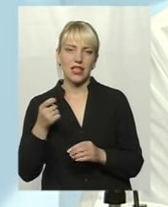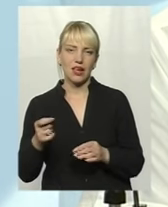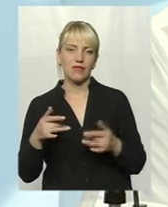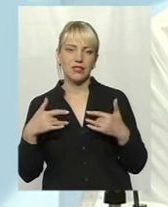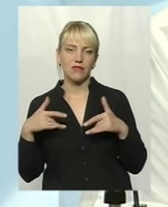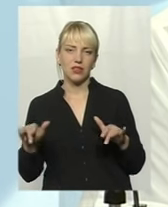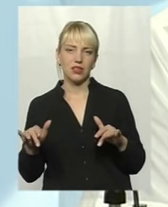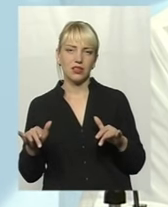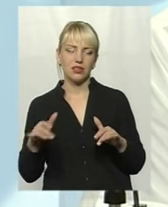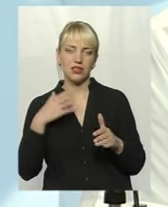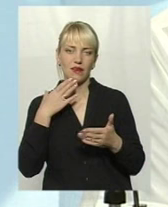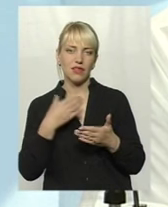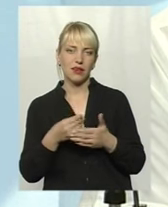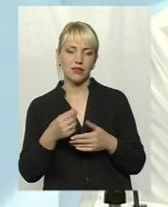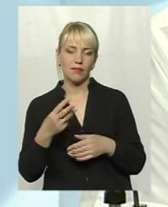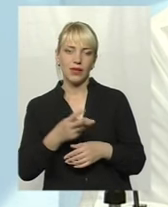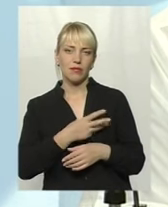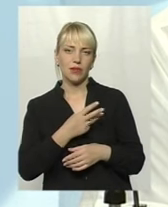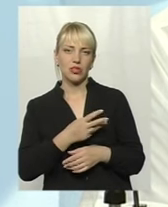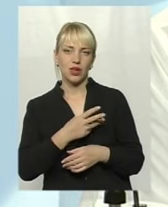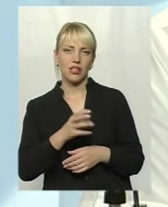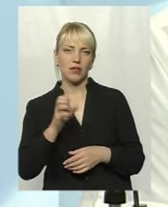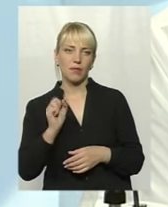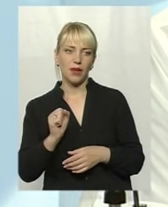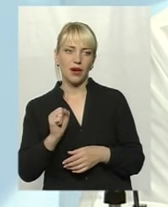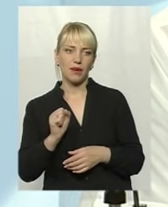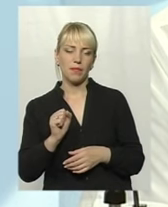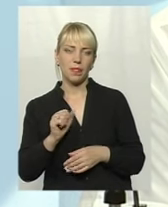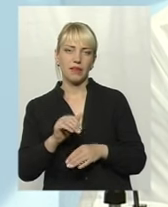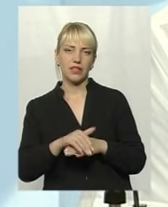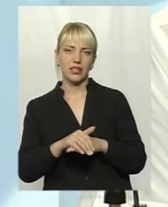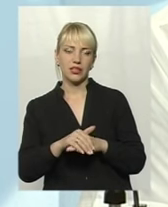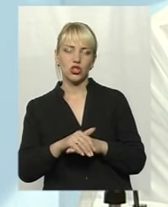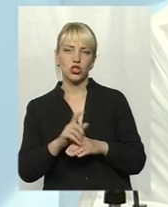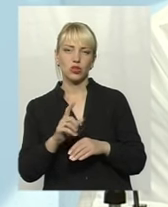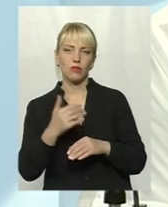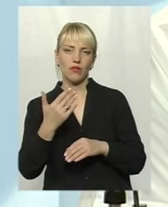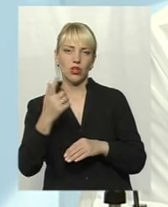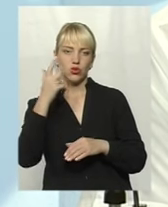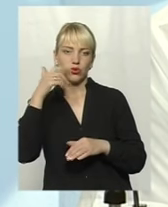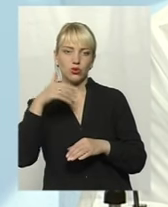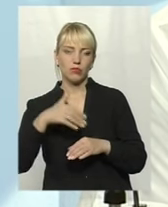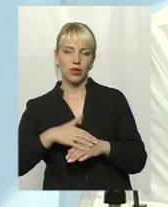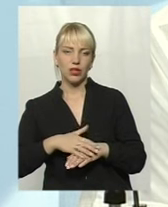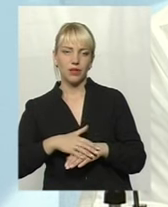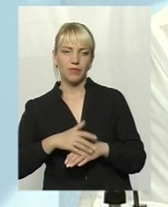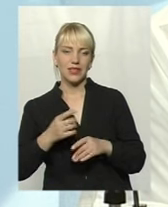взагалі, звільнилися. За власне бажання. А фактично, що ви розуміли, цих